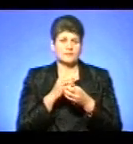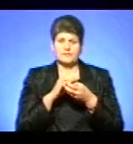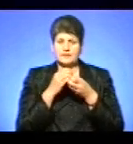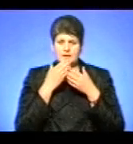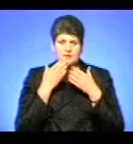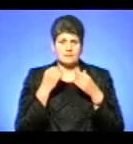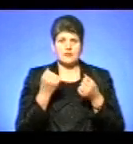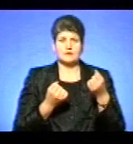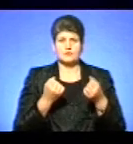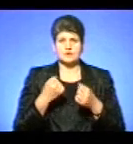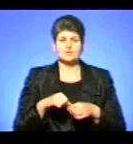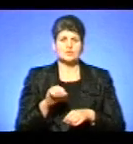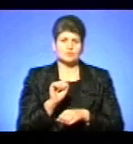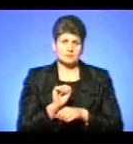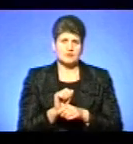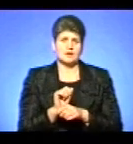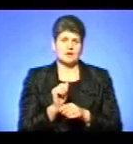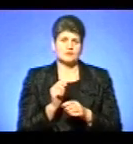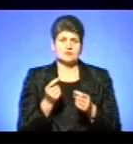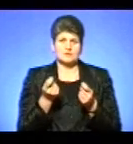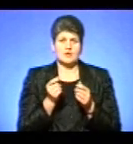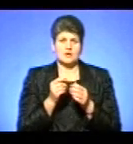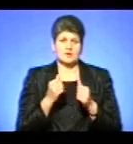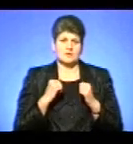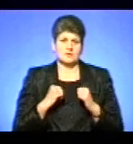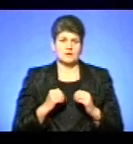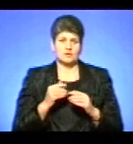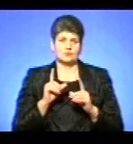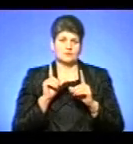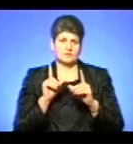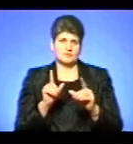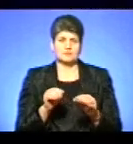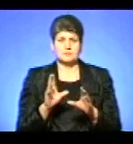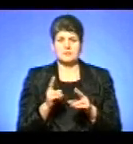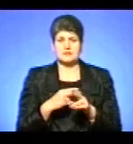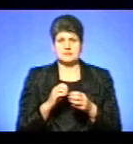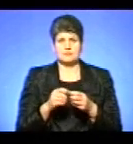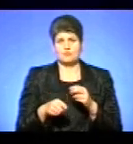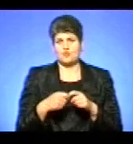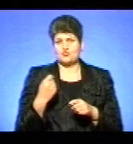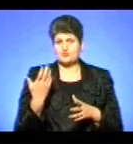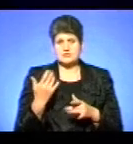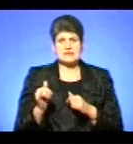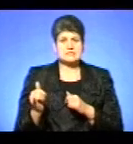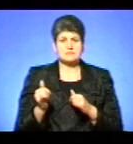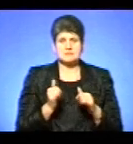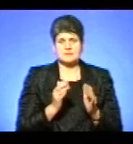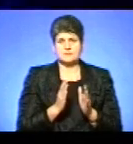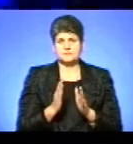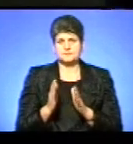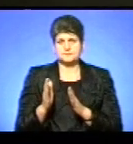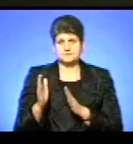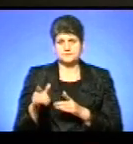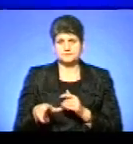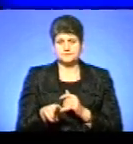Водії перезупиняються чуть-чуть і помаленьку проїжджають. Все поки що без порушень. Для забезпечення безпеки дорожнього